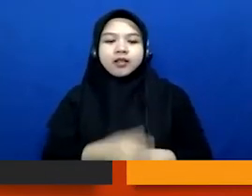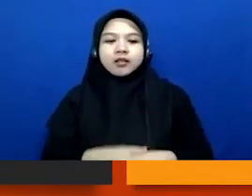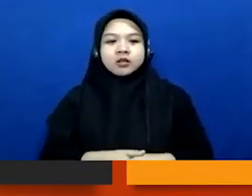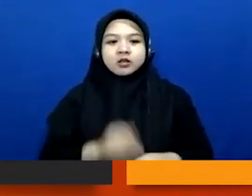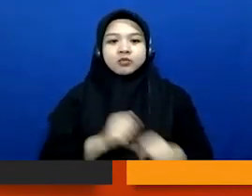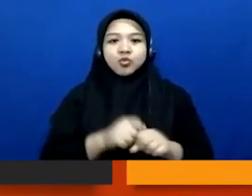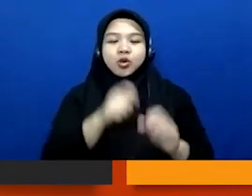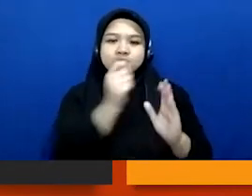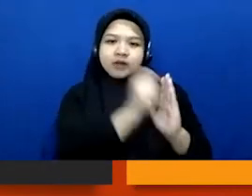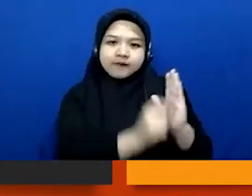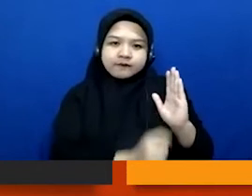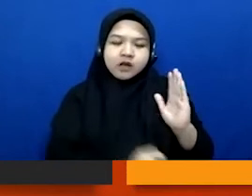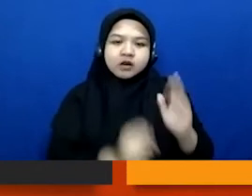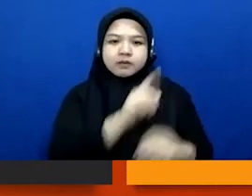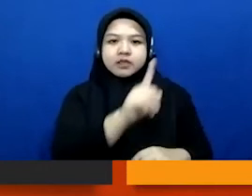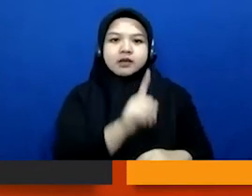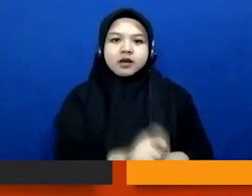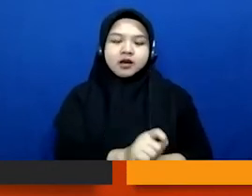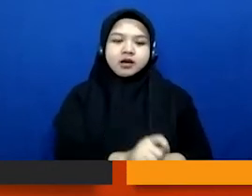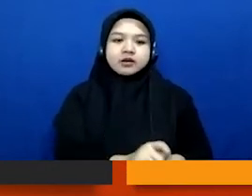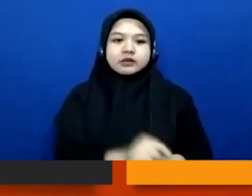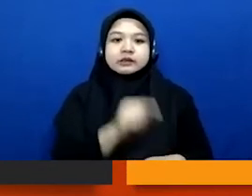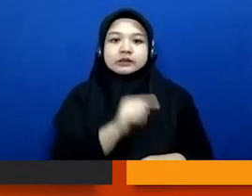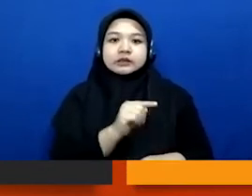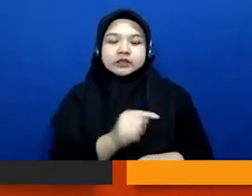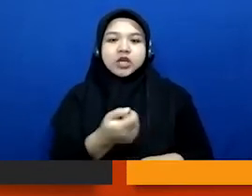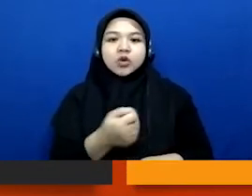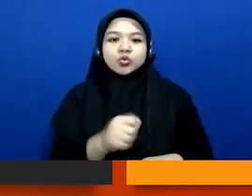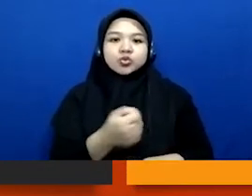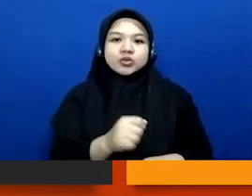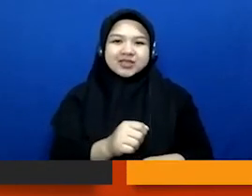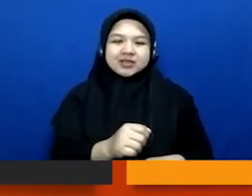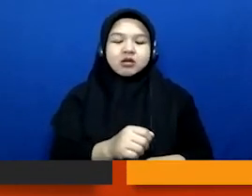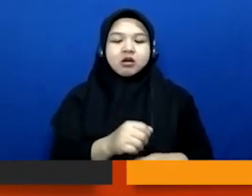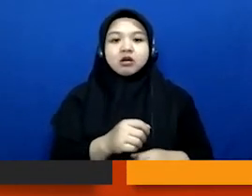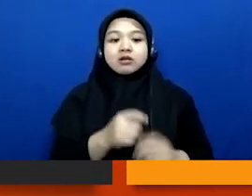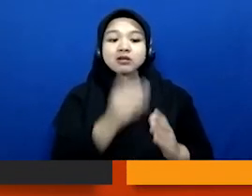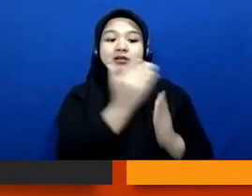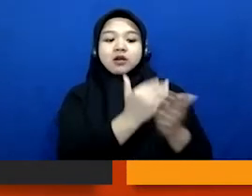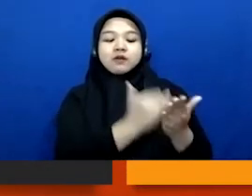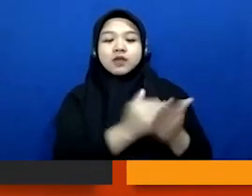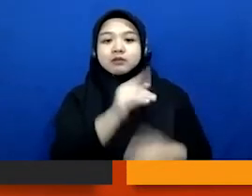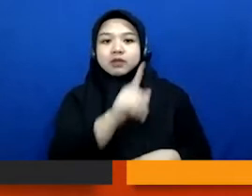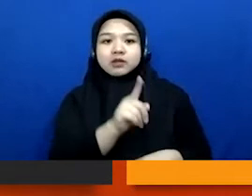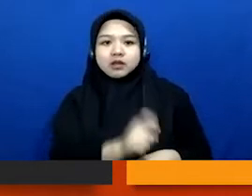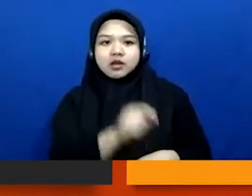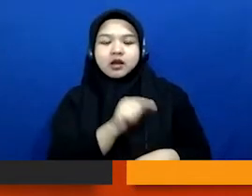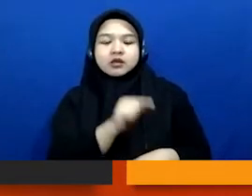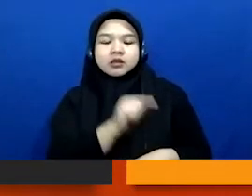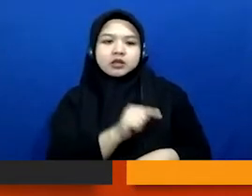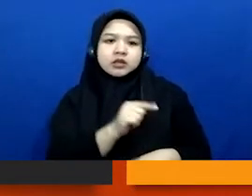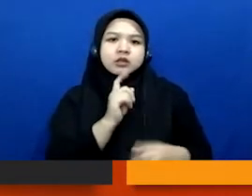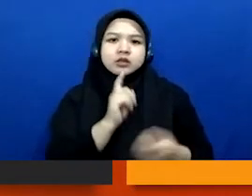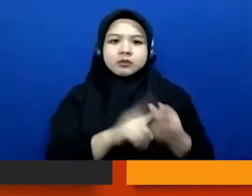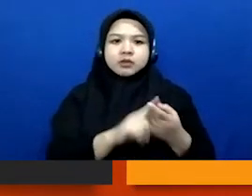daftar pertanyaan ini yang merupakan kuncinya teman-teman dari daftar ini pertanyaan kunci teman-teman